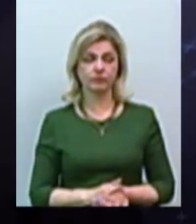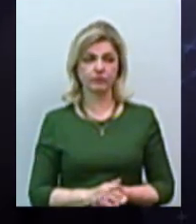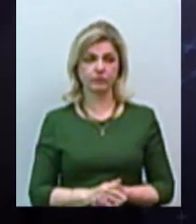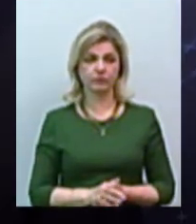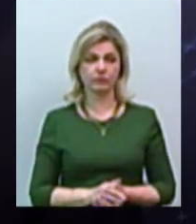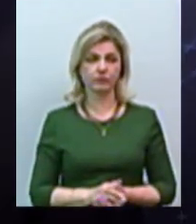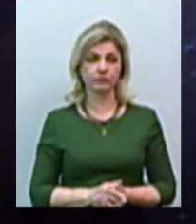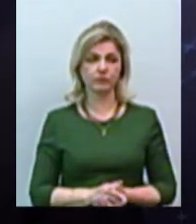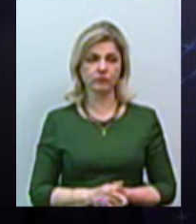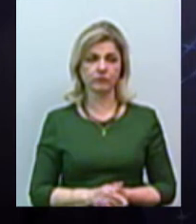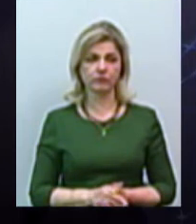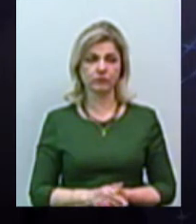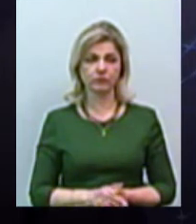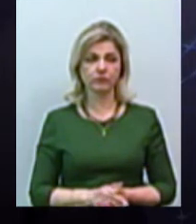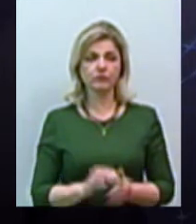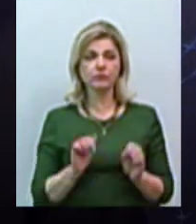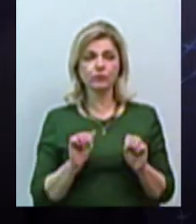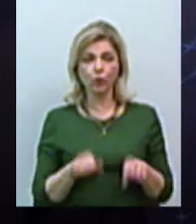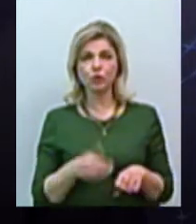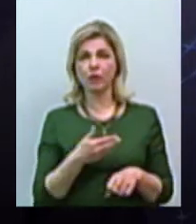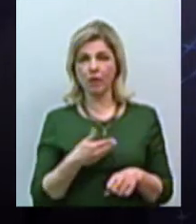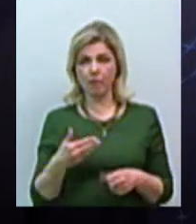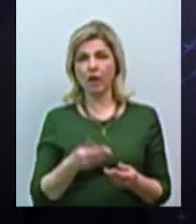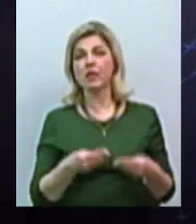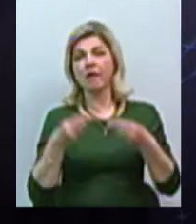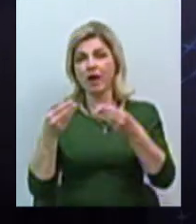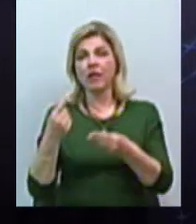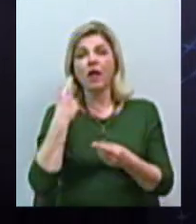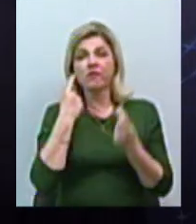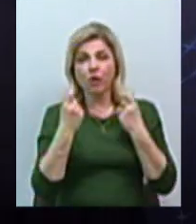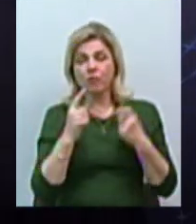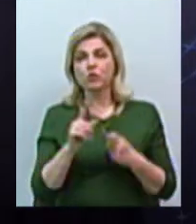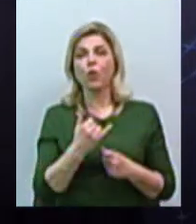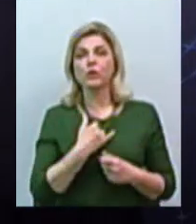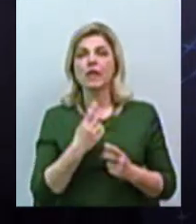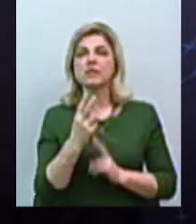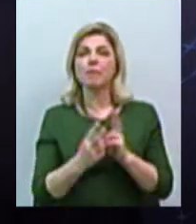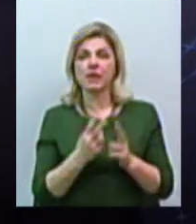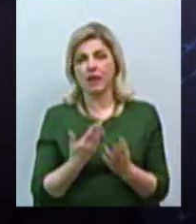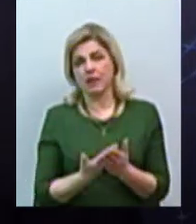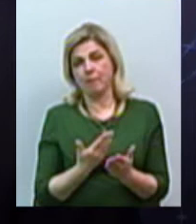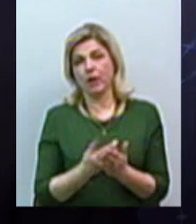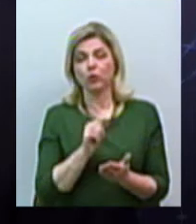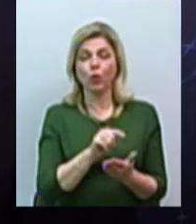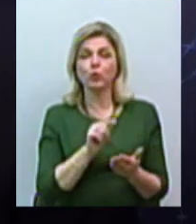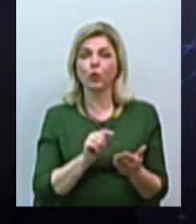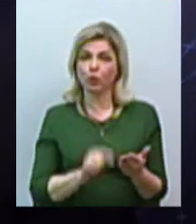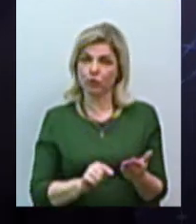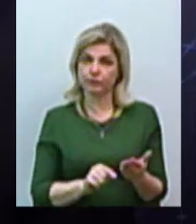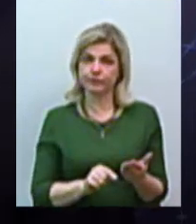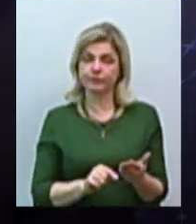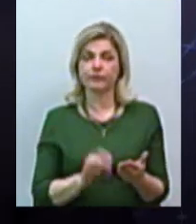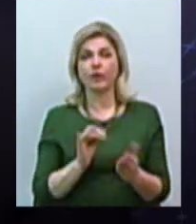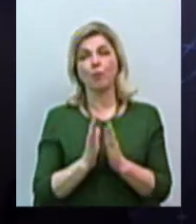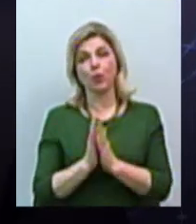впливати? Ми можемо подавати інформацію про те, що в нас змінилося, наприклад, то-то-то. І